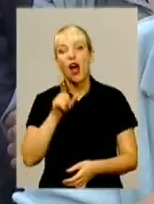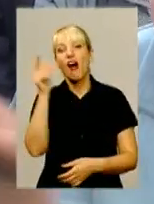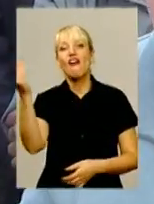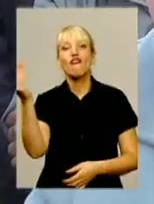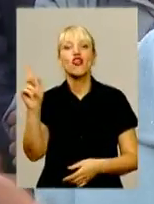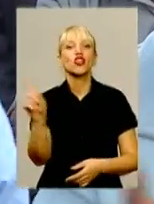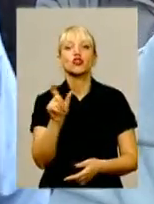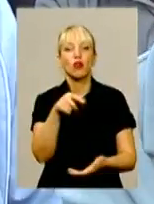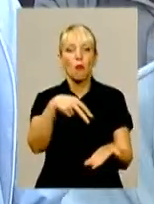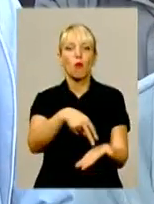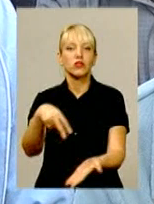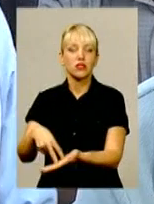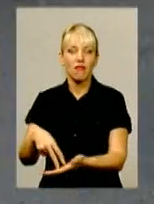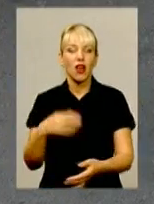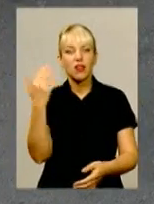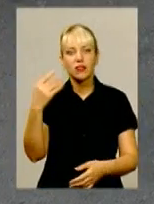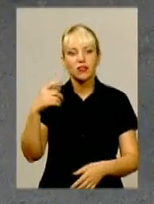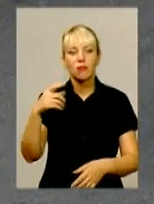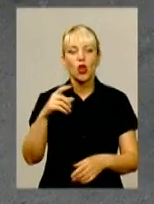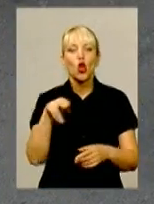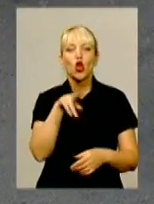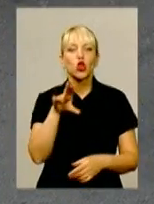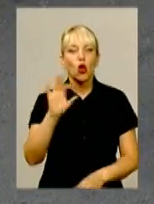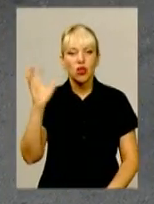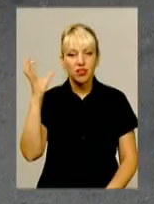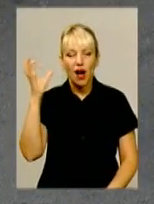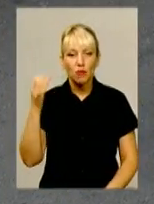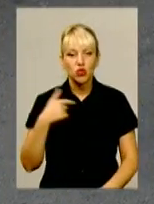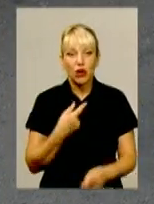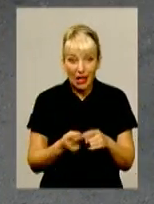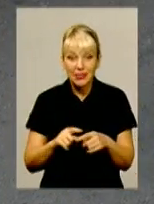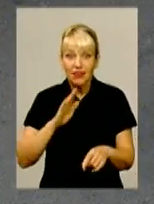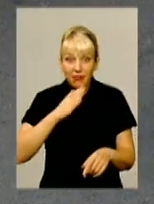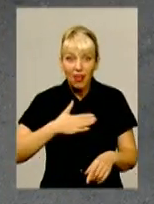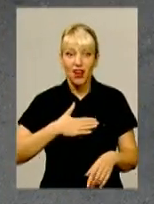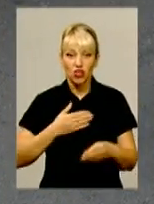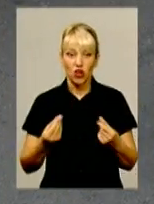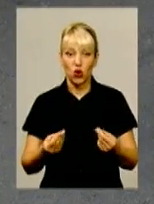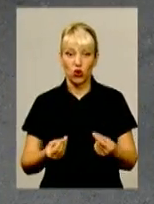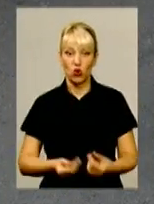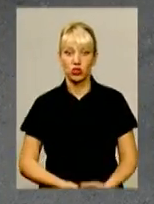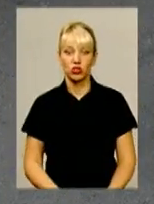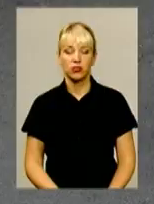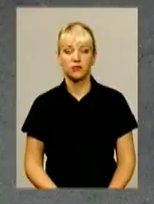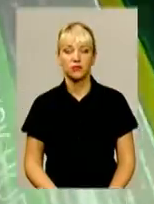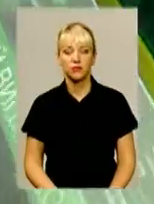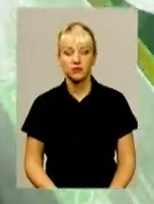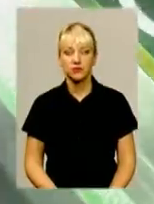їм до лампочки, а це наші гроші. Хай п'є, що? Ти не має бути? І банкам, і всім дамо.